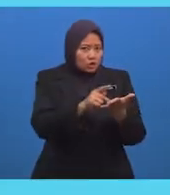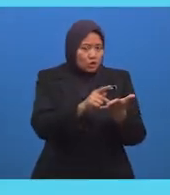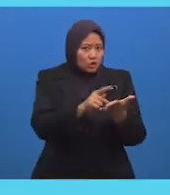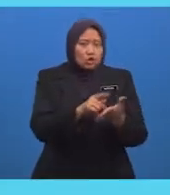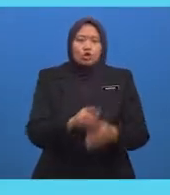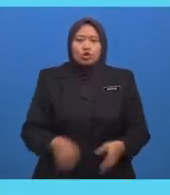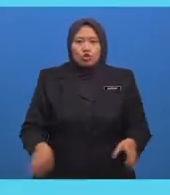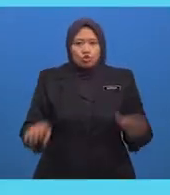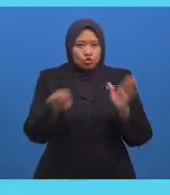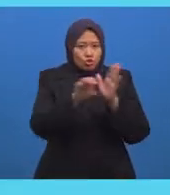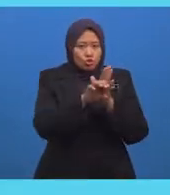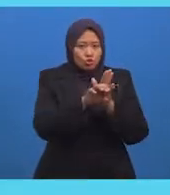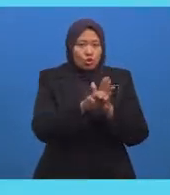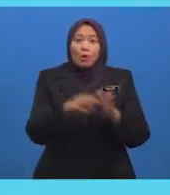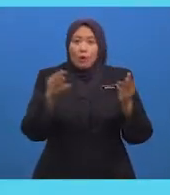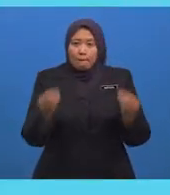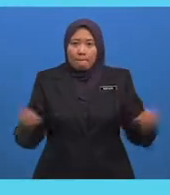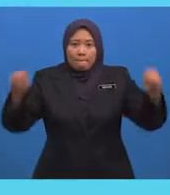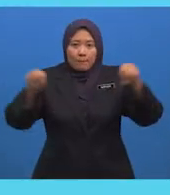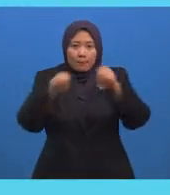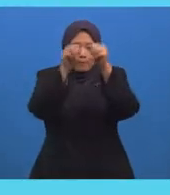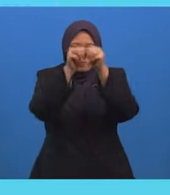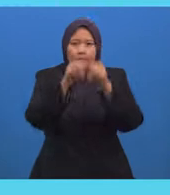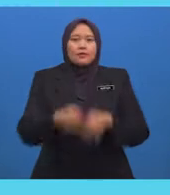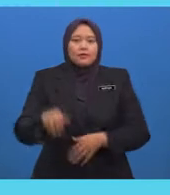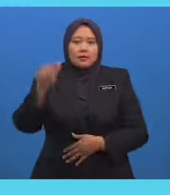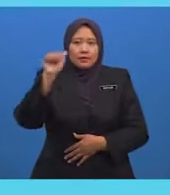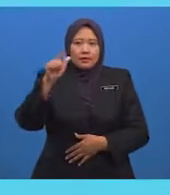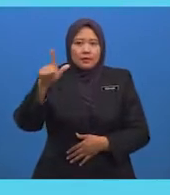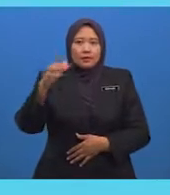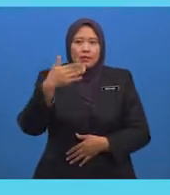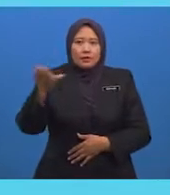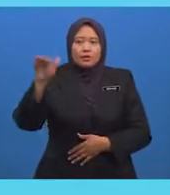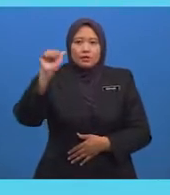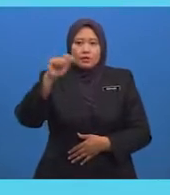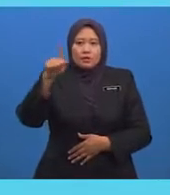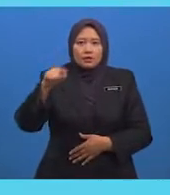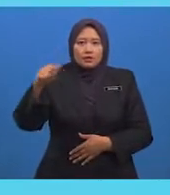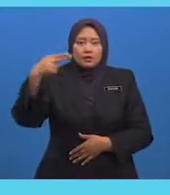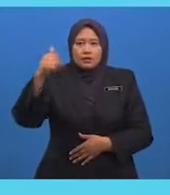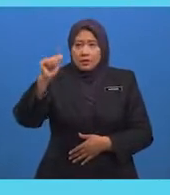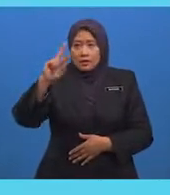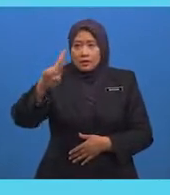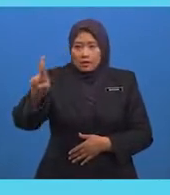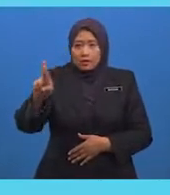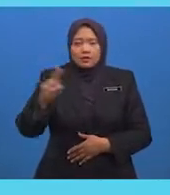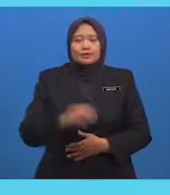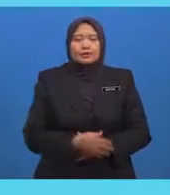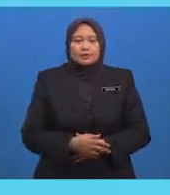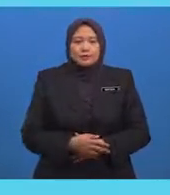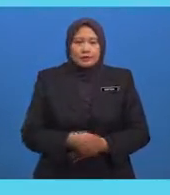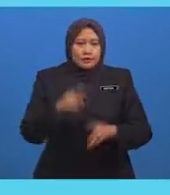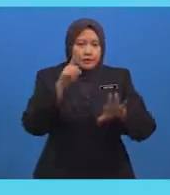Masjid Al-Azhar Yang didirikan oleh Jauhar Al-Sikili Di Kahirah